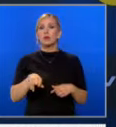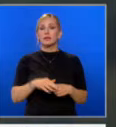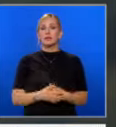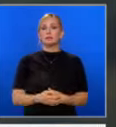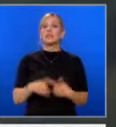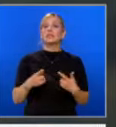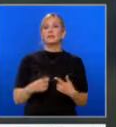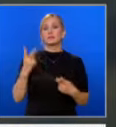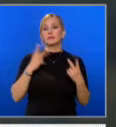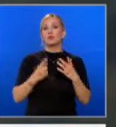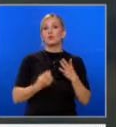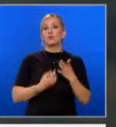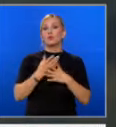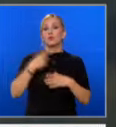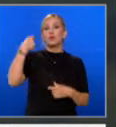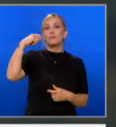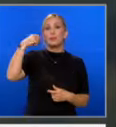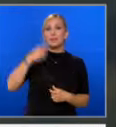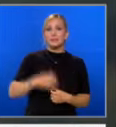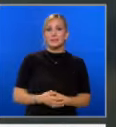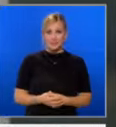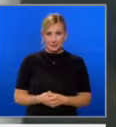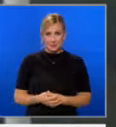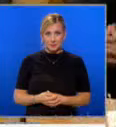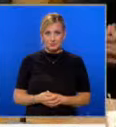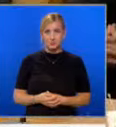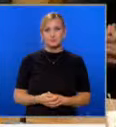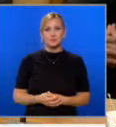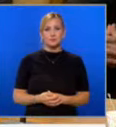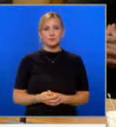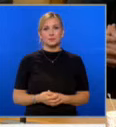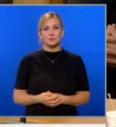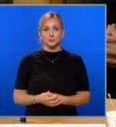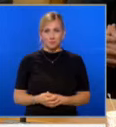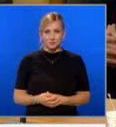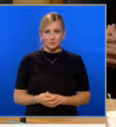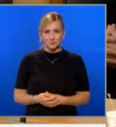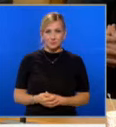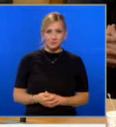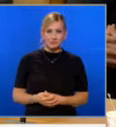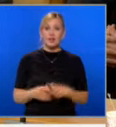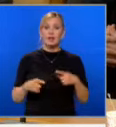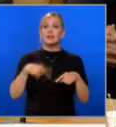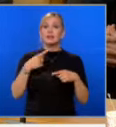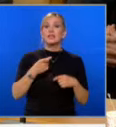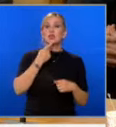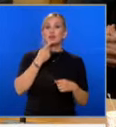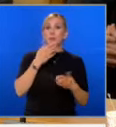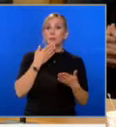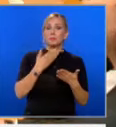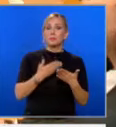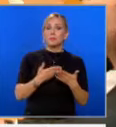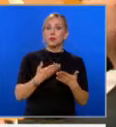президент, да почнем да подобряваме нещата лека по лека, за да можем да поставим една основа, където в следващата година ще можем да направим